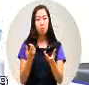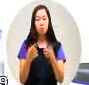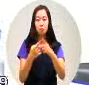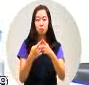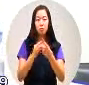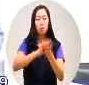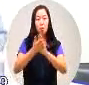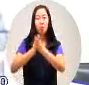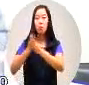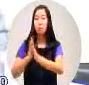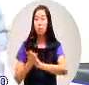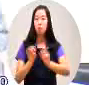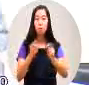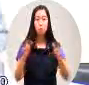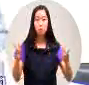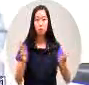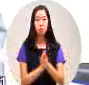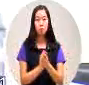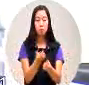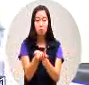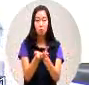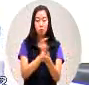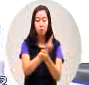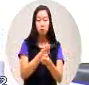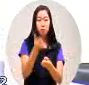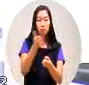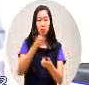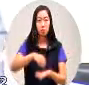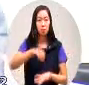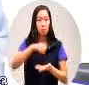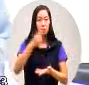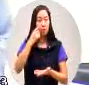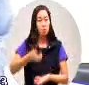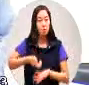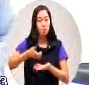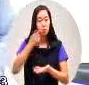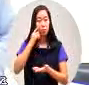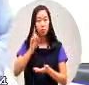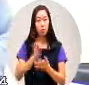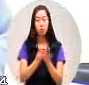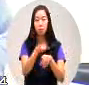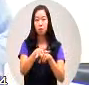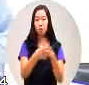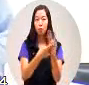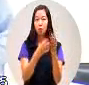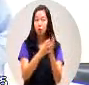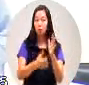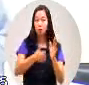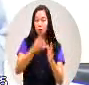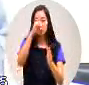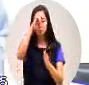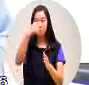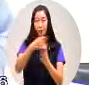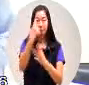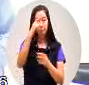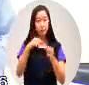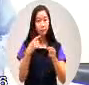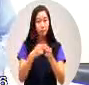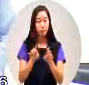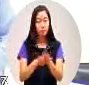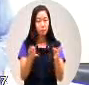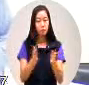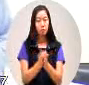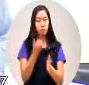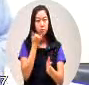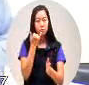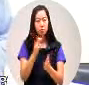样那当然呢刚才林福堡议员提出了那个重点我希望农业局在明年度要